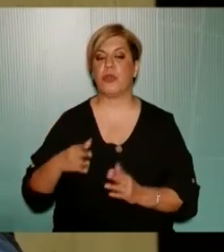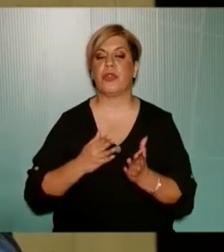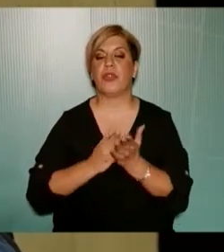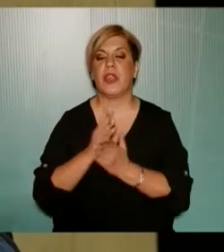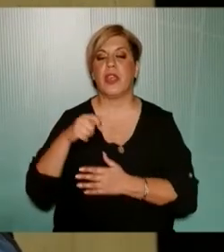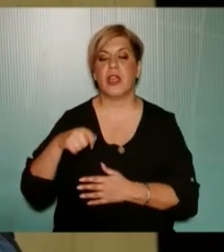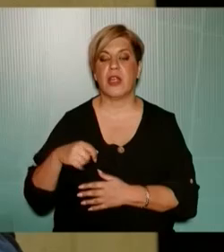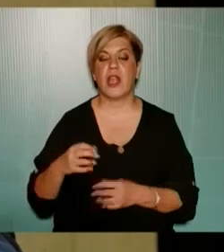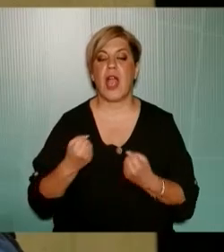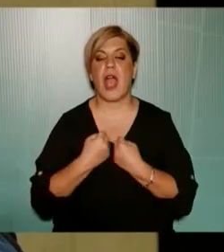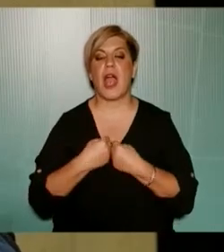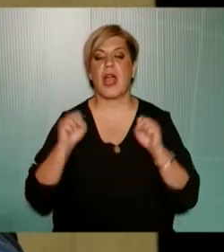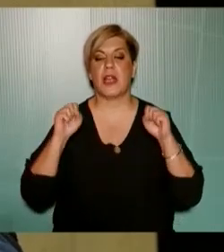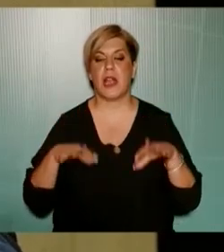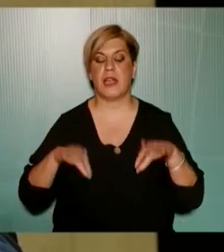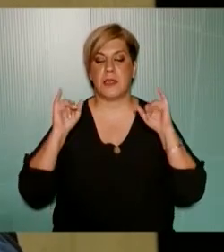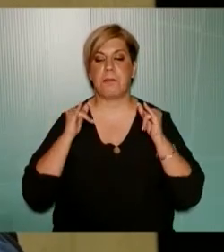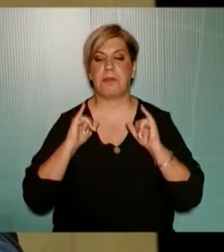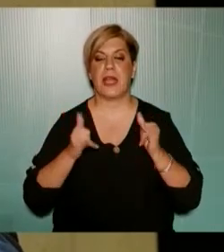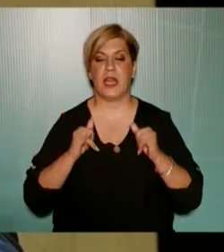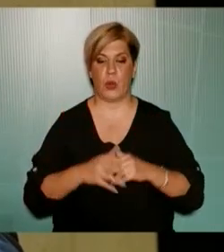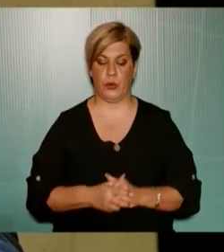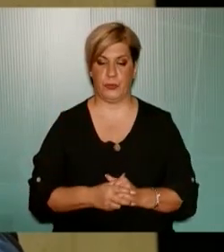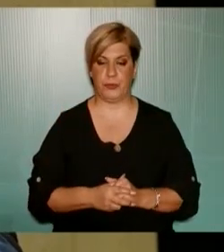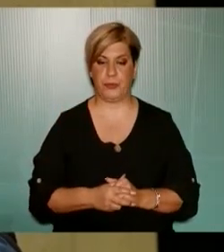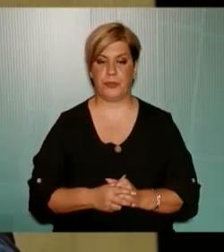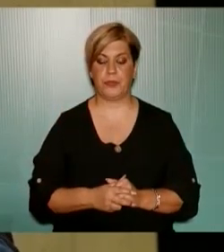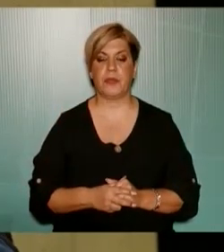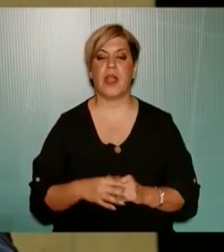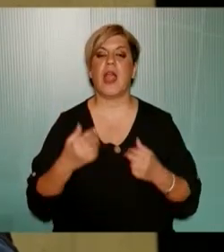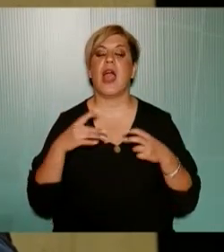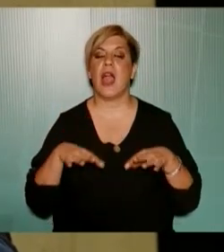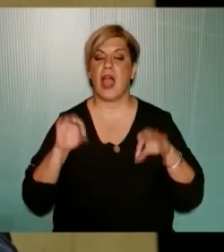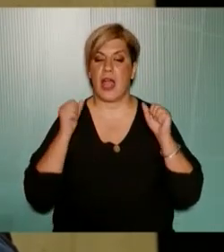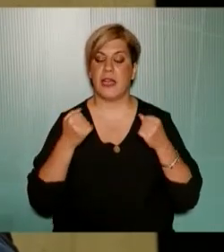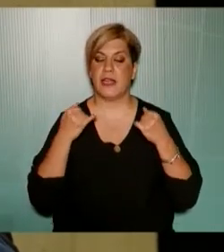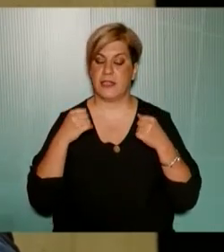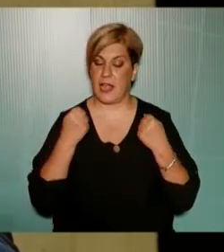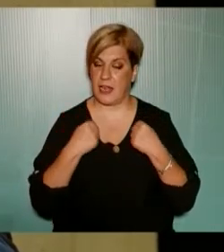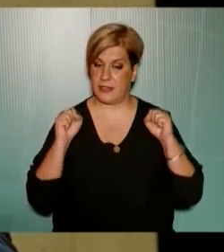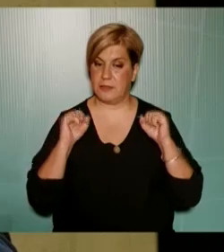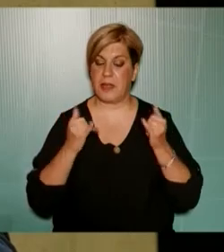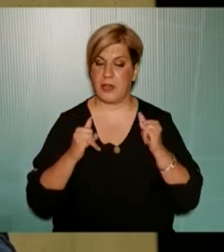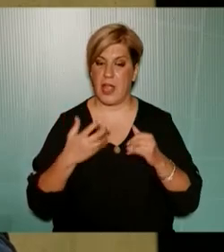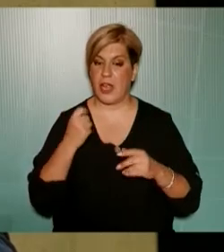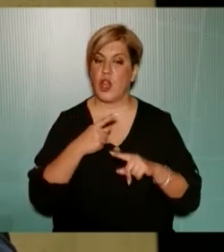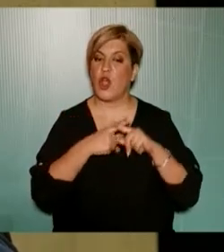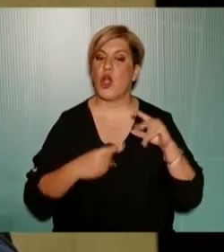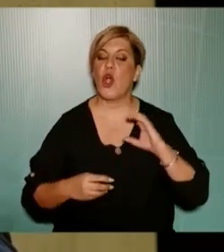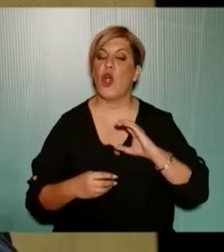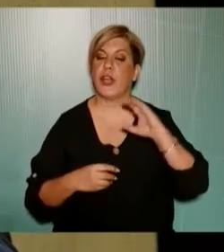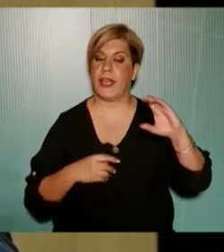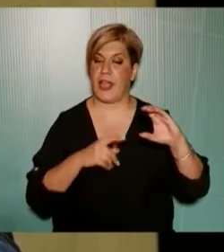που είναι η ανεξάρτητη αρχή παιγνίων η ανεξάρτητη αρχή παιγνίων λοιπόν έκανε μια χορηγία